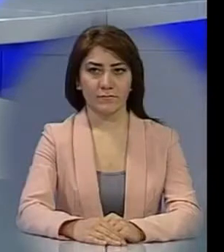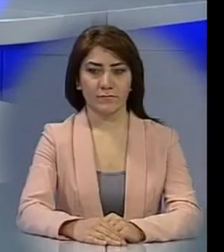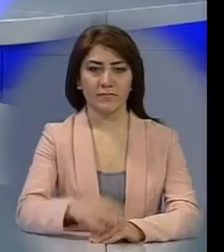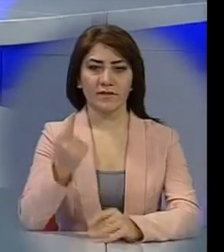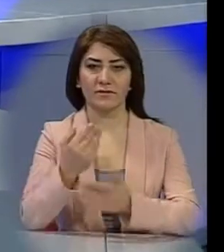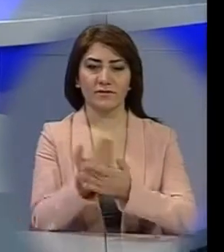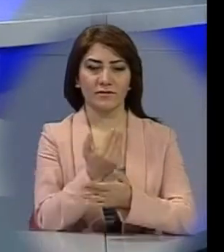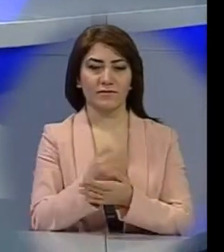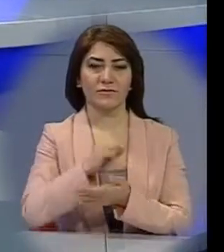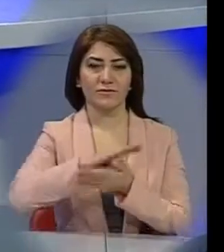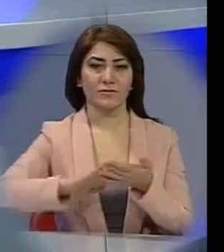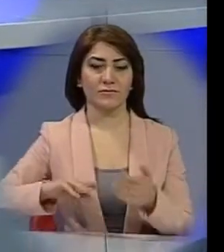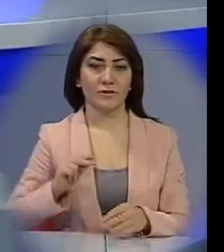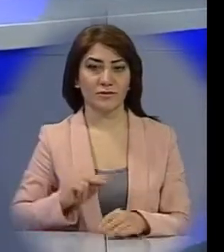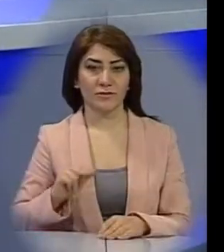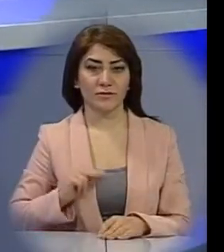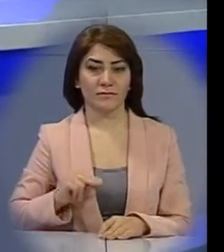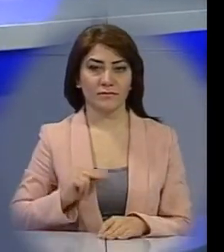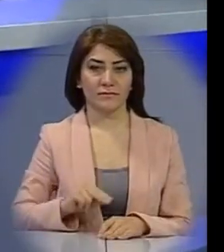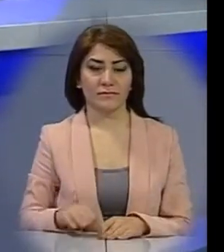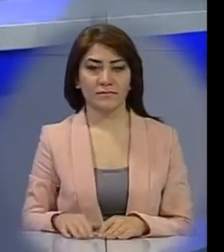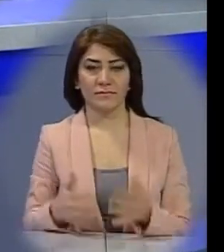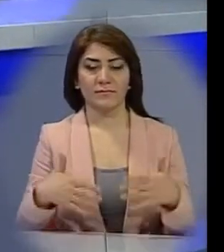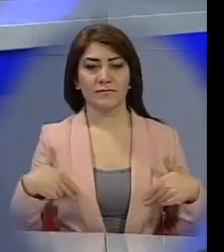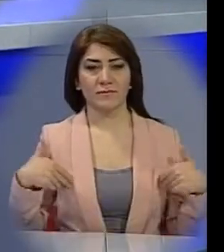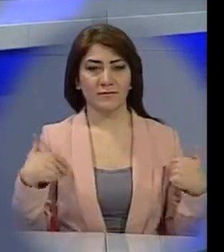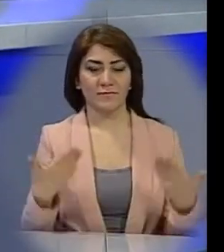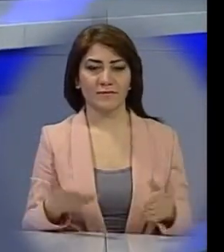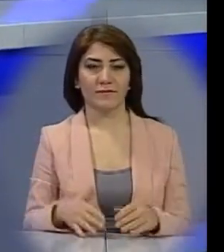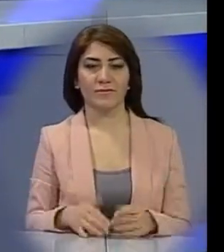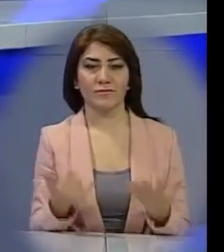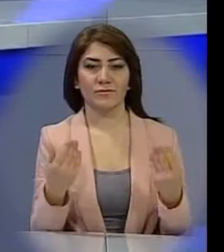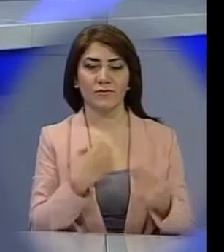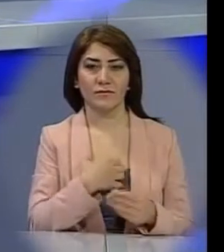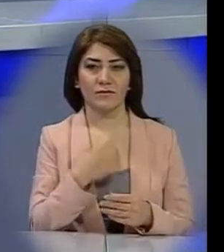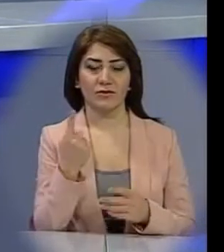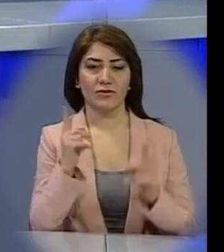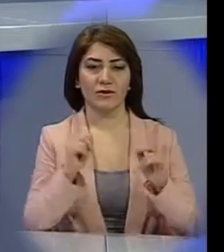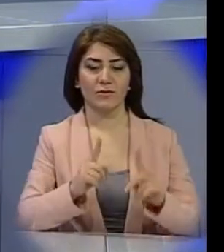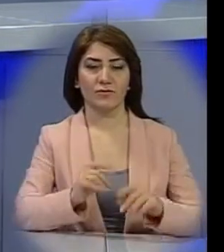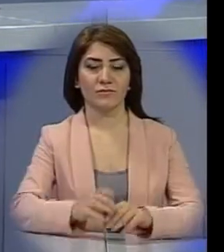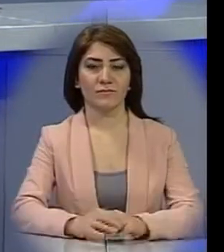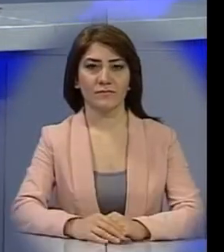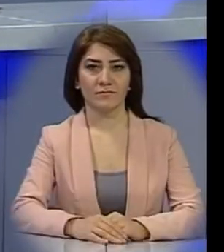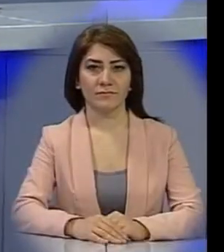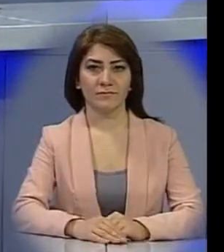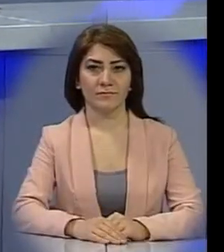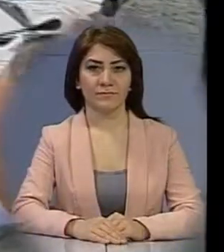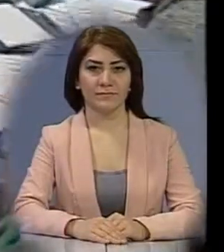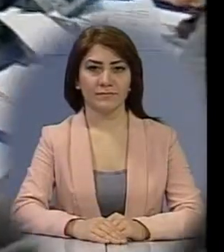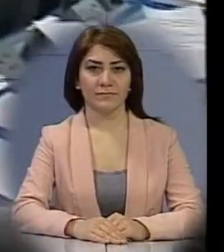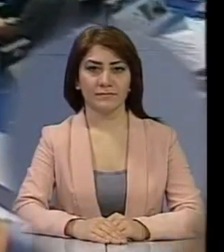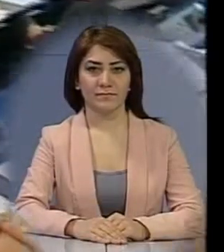Առաջին նրատվականը շարնակում է աշխատանք հանրայնի ուղիխ եթերում, բարև ձեզ եսար հերշտուն են մորվագխավորդեմաները նախամարոտ։